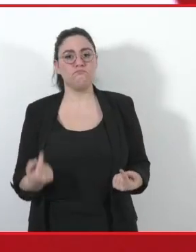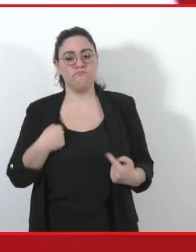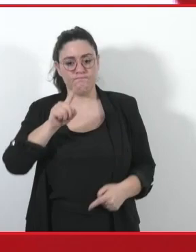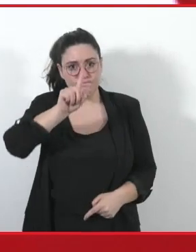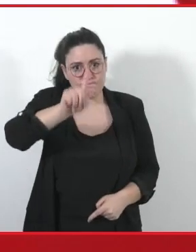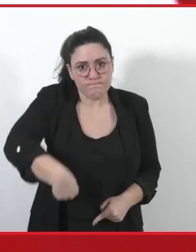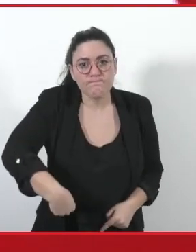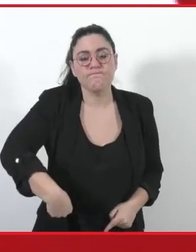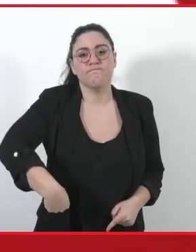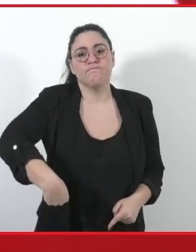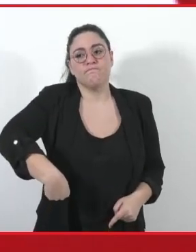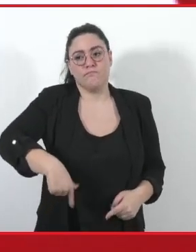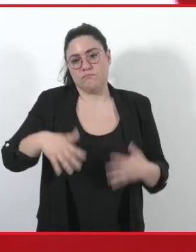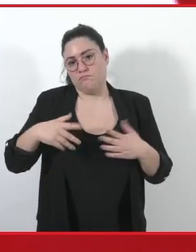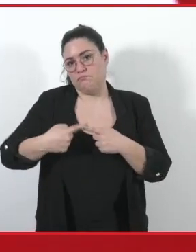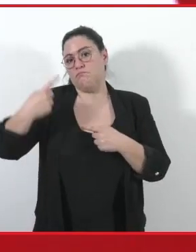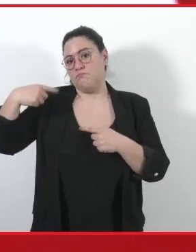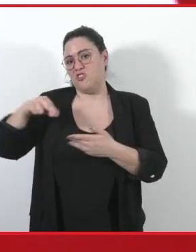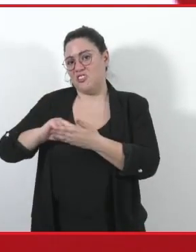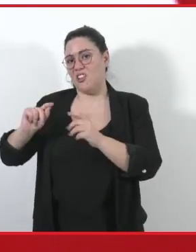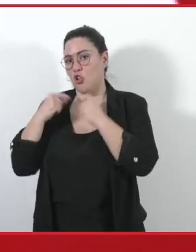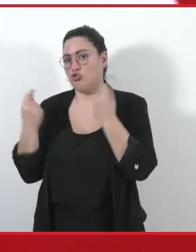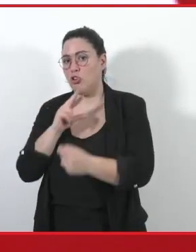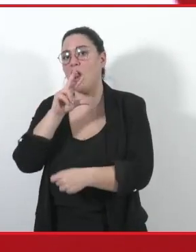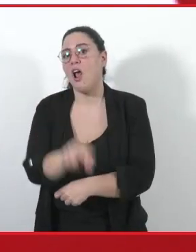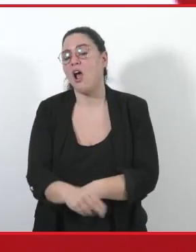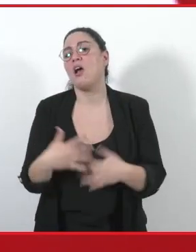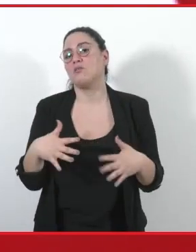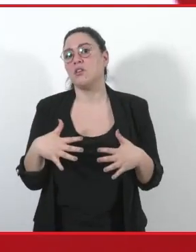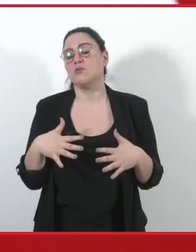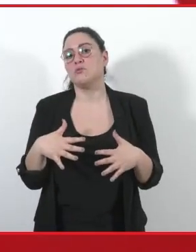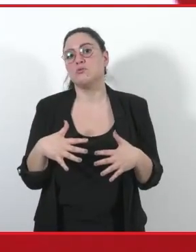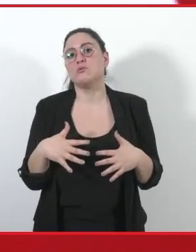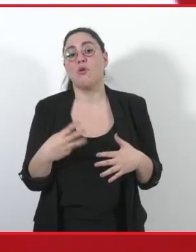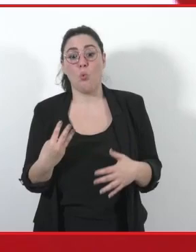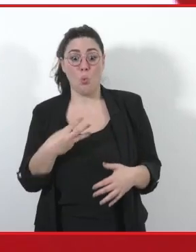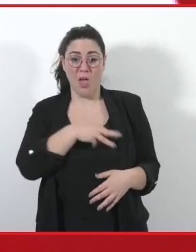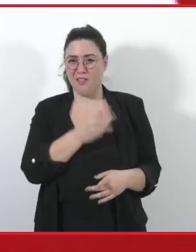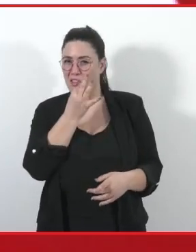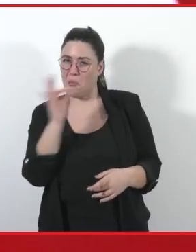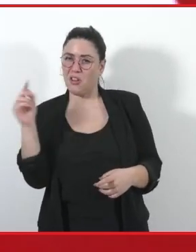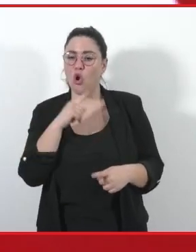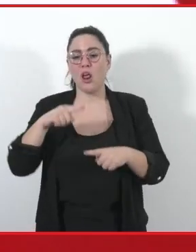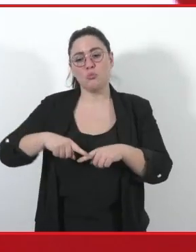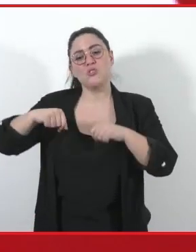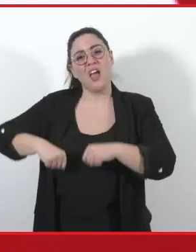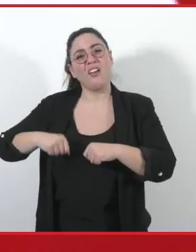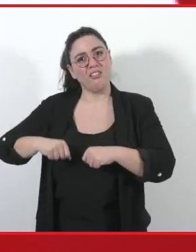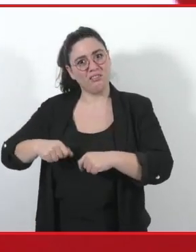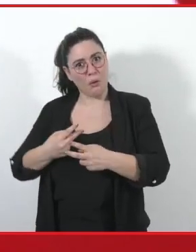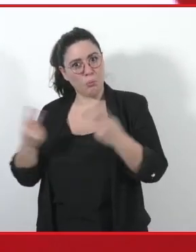come ci è stato anche detto dal Segretario Generale, che quella della welfare, in particolare della sanità, diventi una